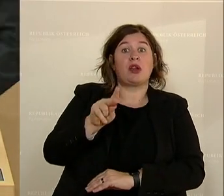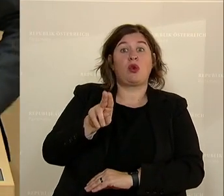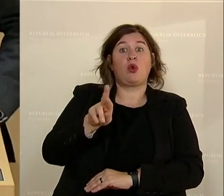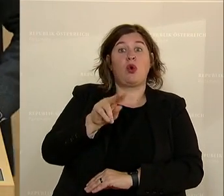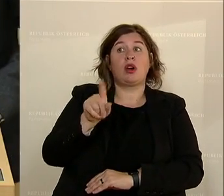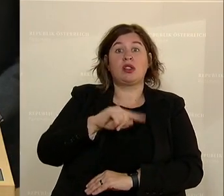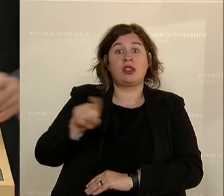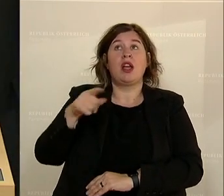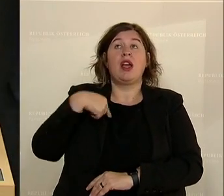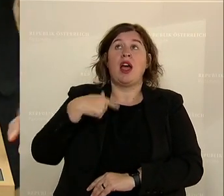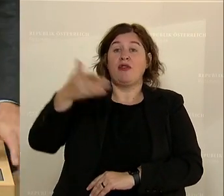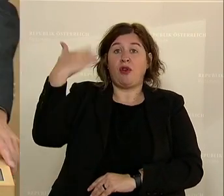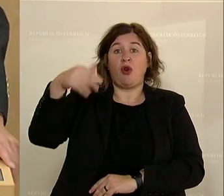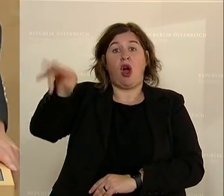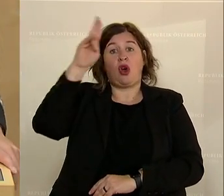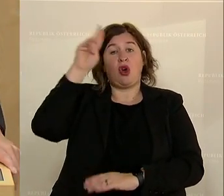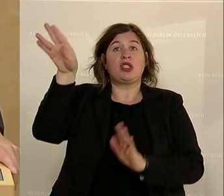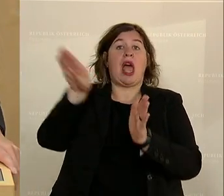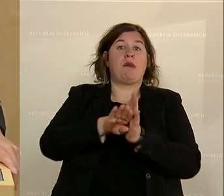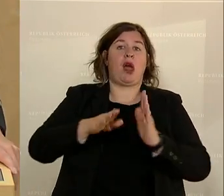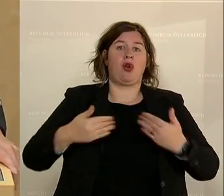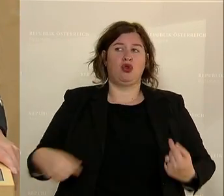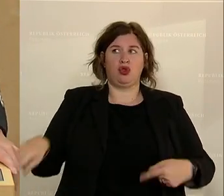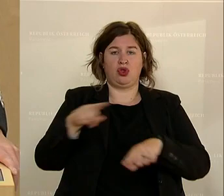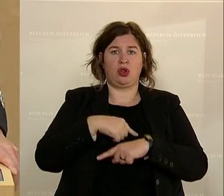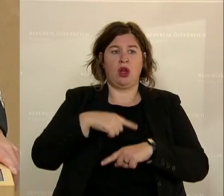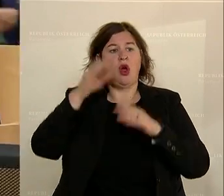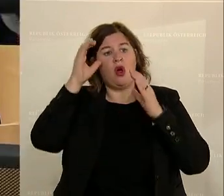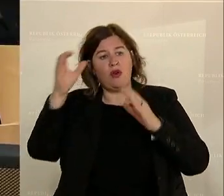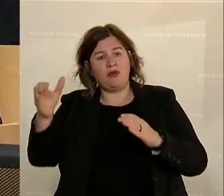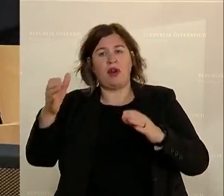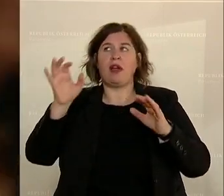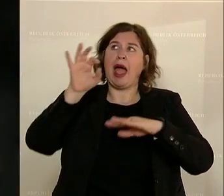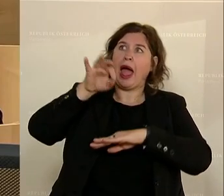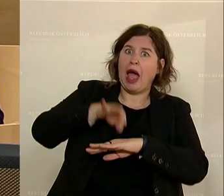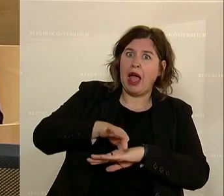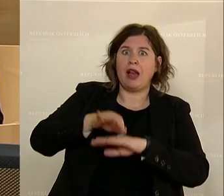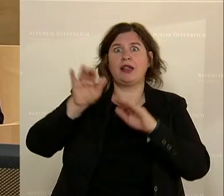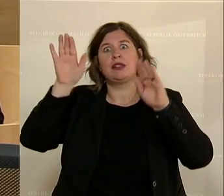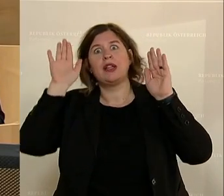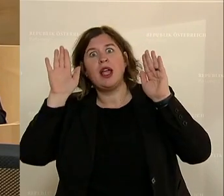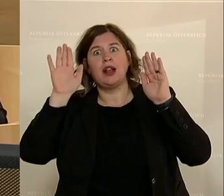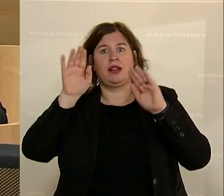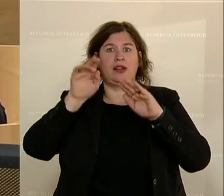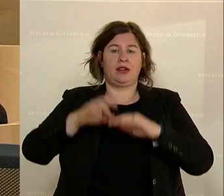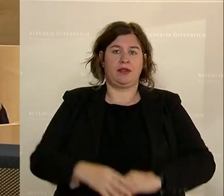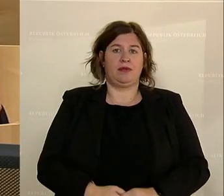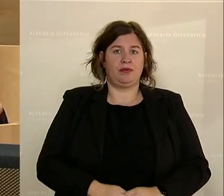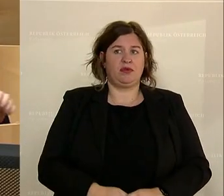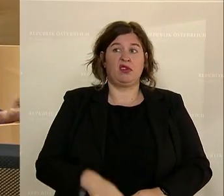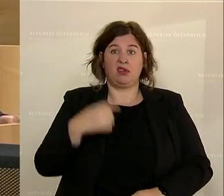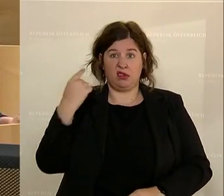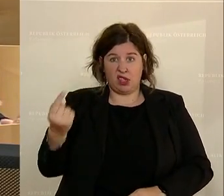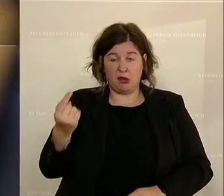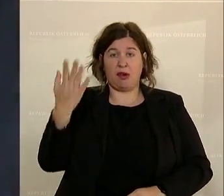Gott, sei bei uns. Der ÖVP, den Sie am liebsten heilig oder seelig gesprochen hätten. Und der hat 37